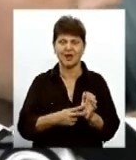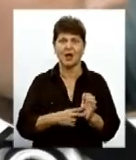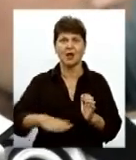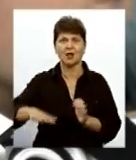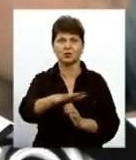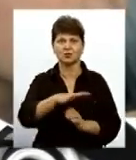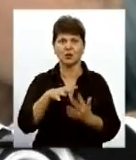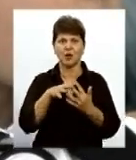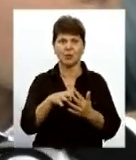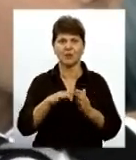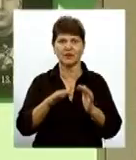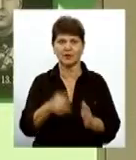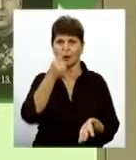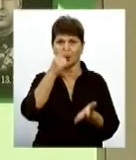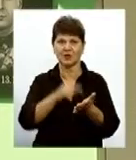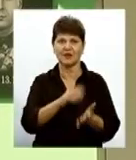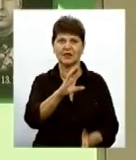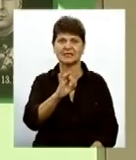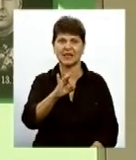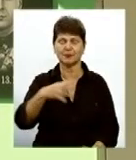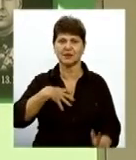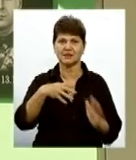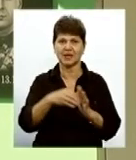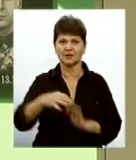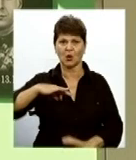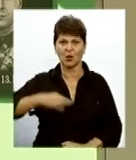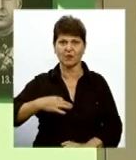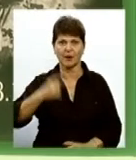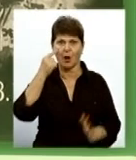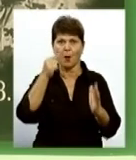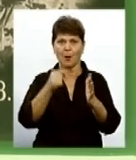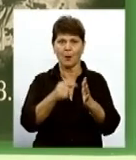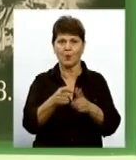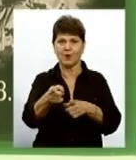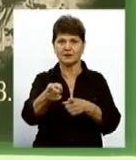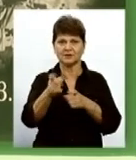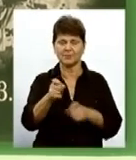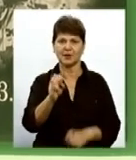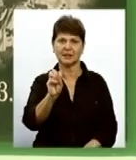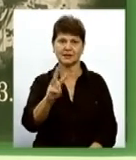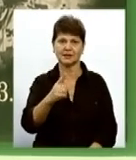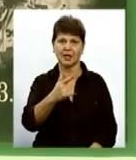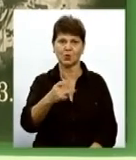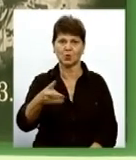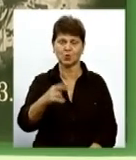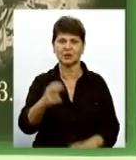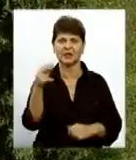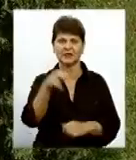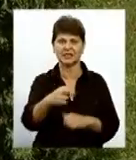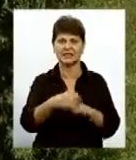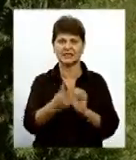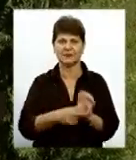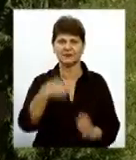бойових дій потрапив у серпні Загинув розвідник від кулі снайпера 13 грудня 2017 року